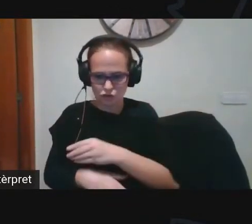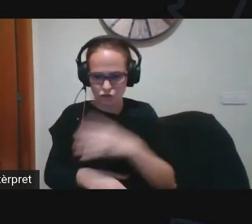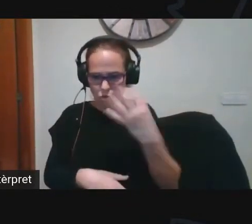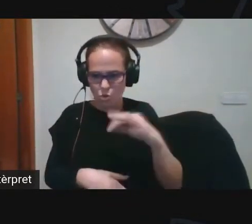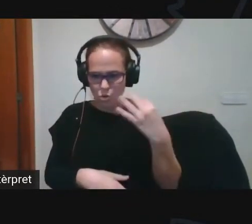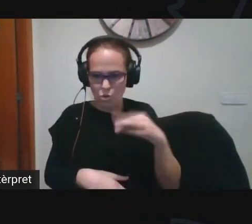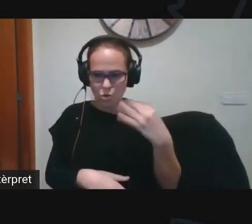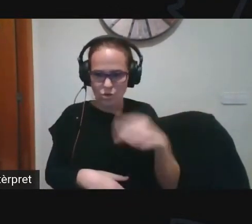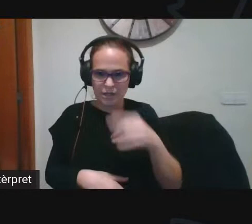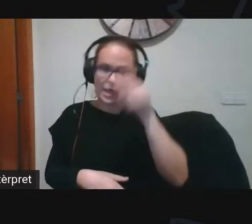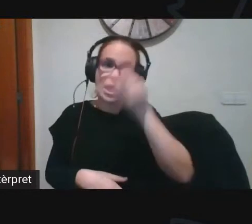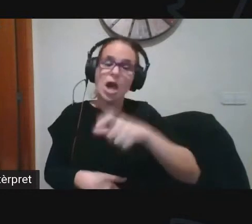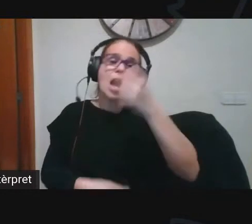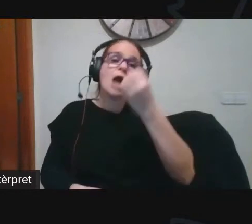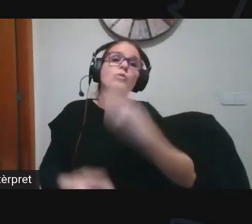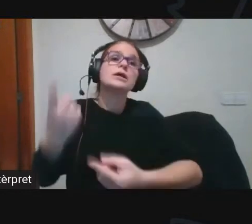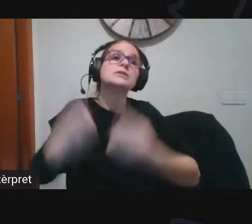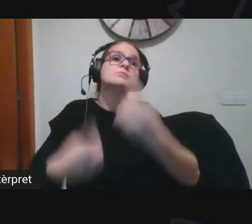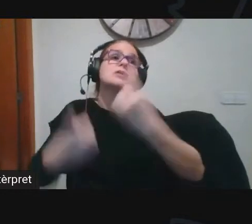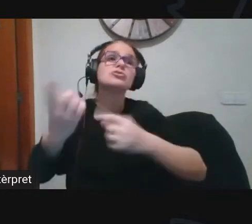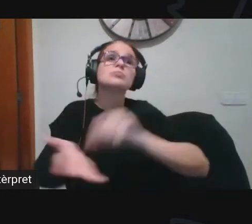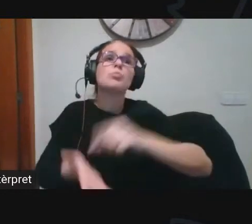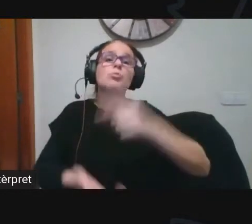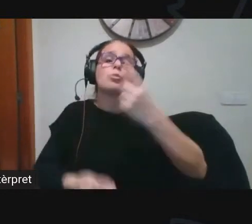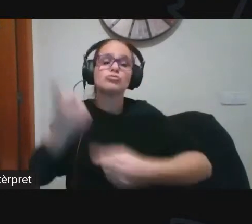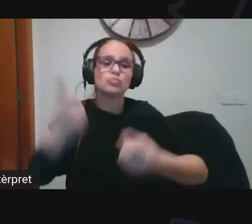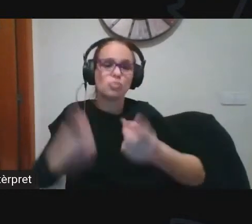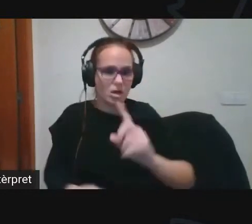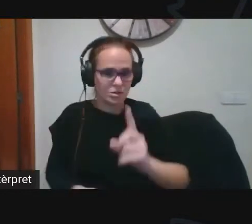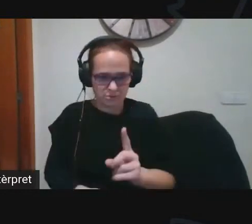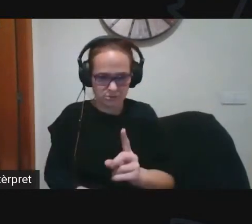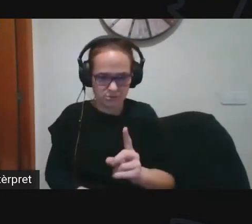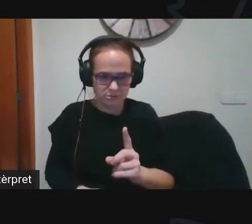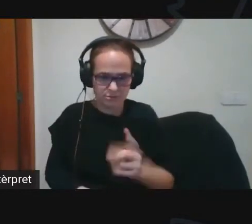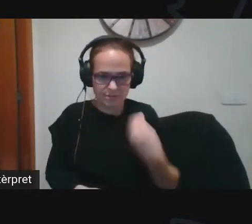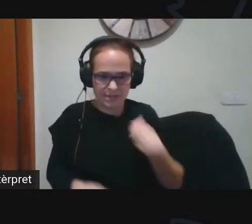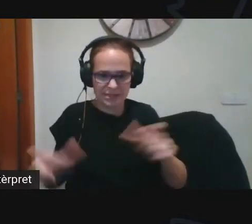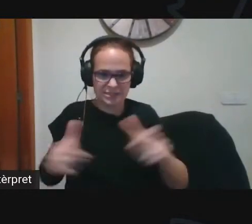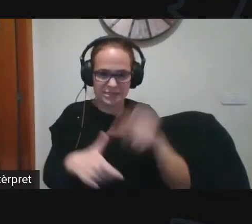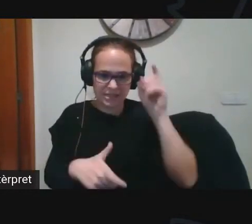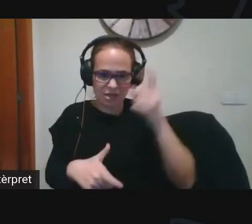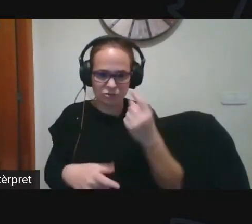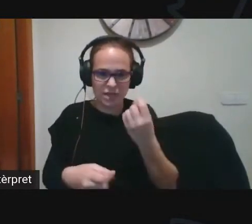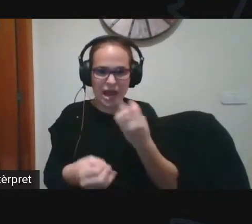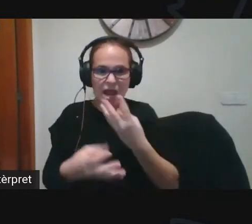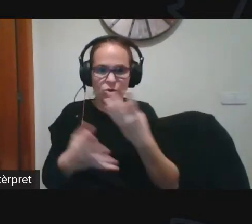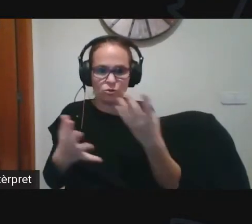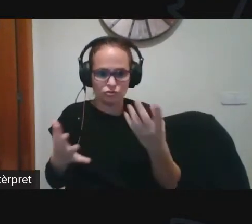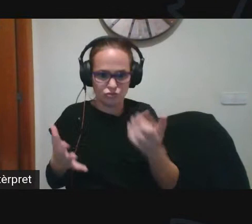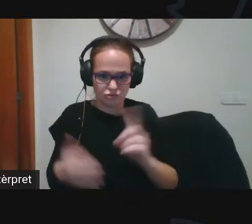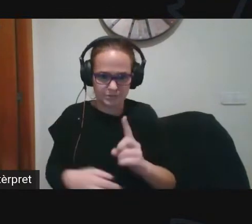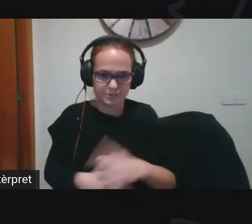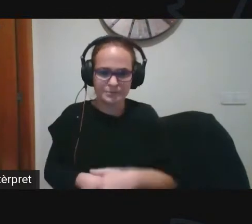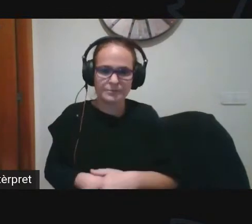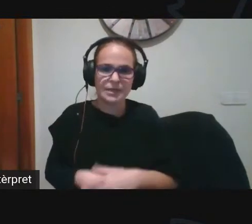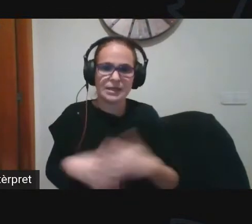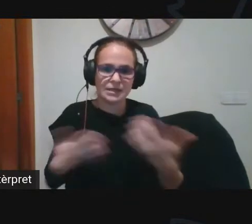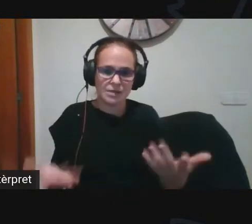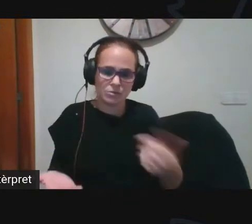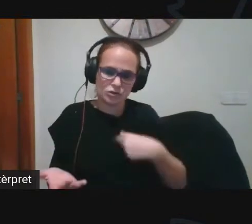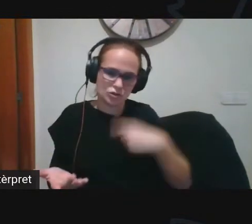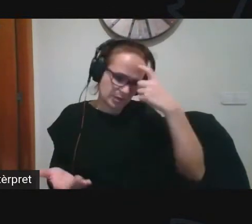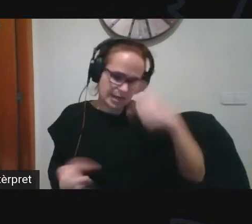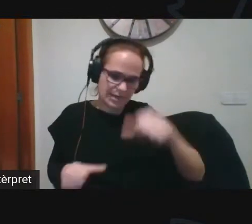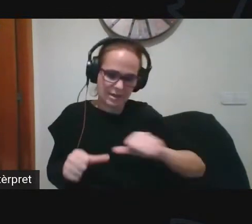unes persones puntuals d'aquests claustres no per tant jo crec que a